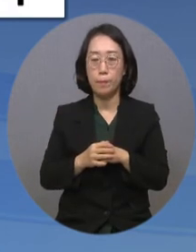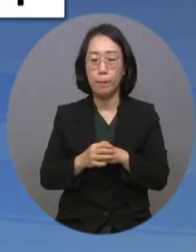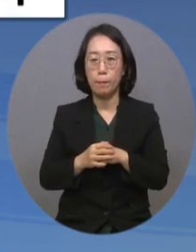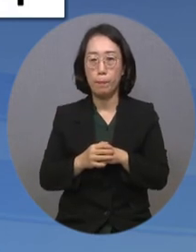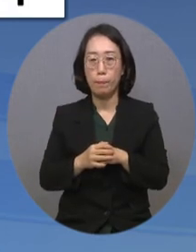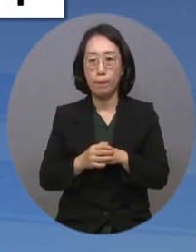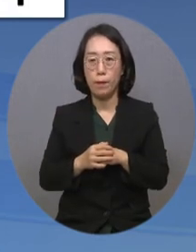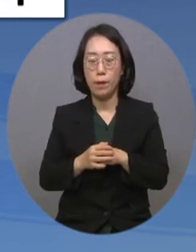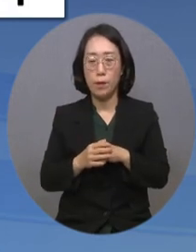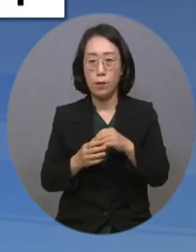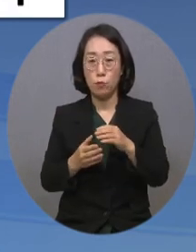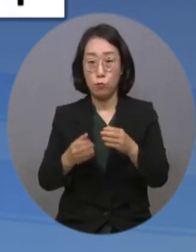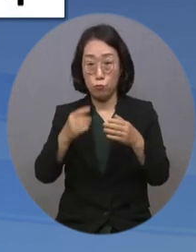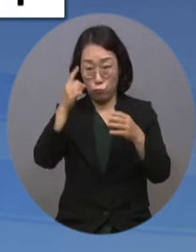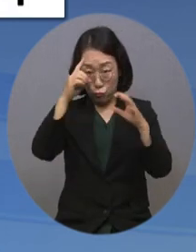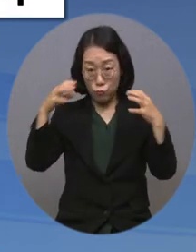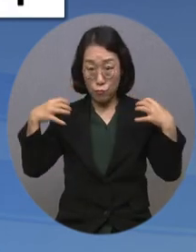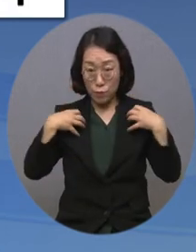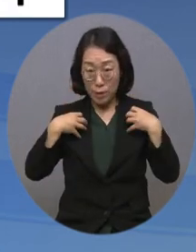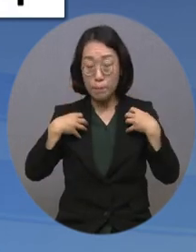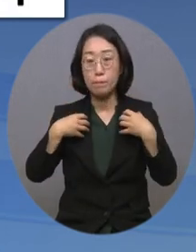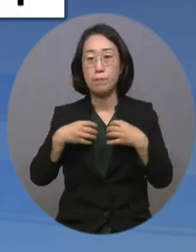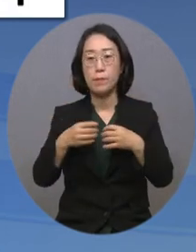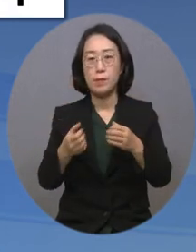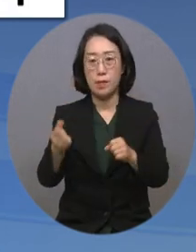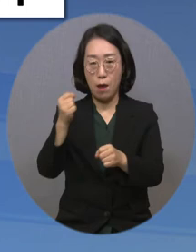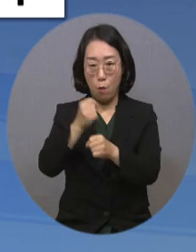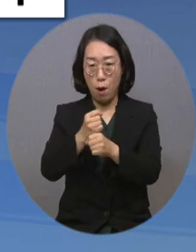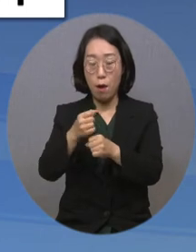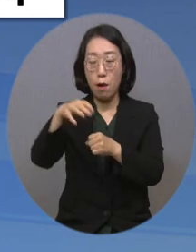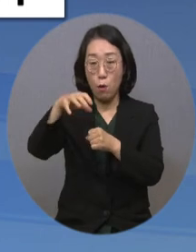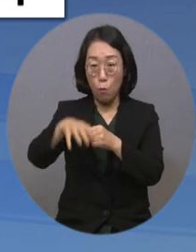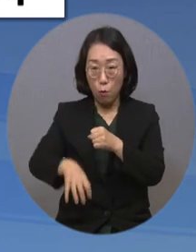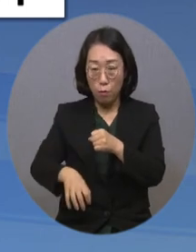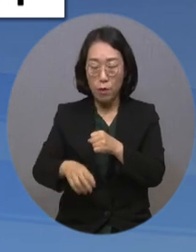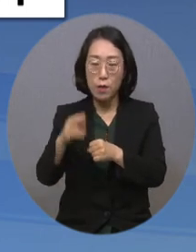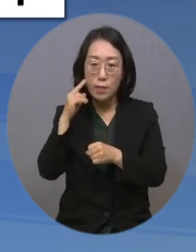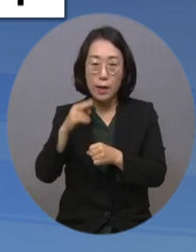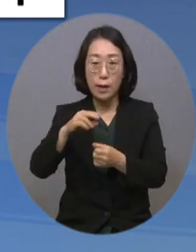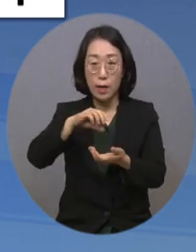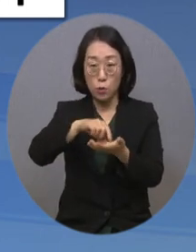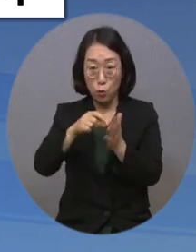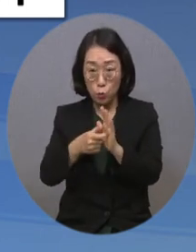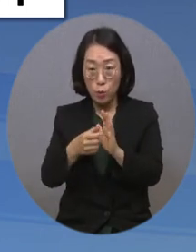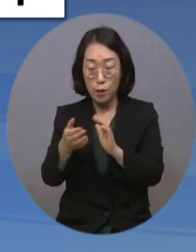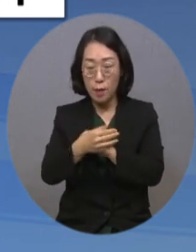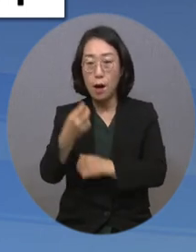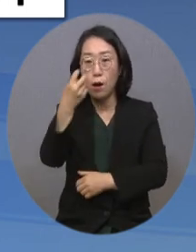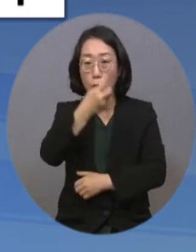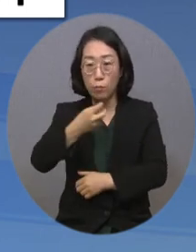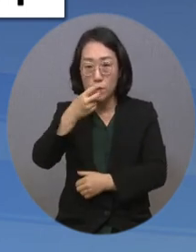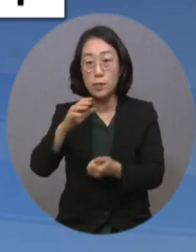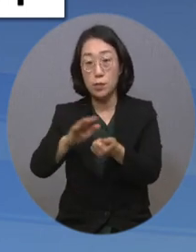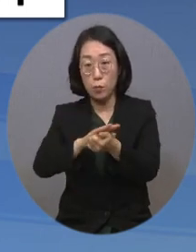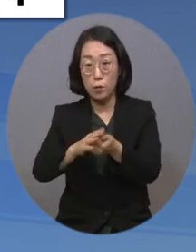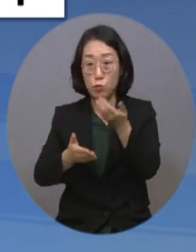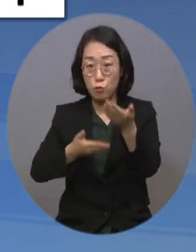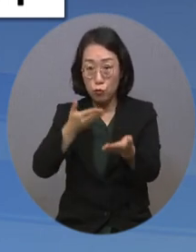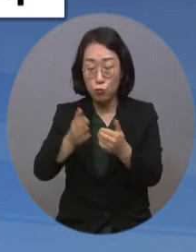국립재활원은 지난 10월 14일 장애 유형과 중증도에 따라 특화된 검진 서비스를 제공하는